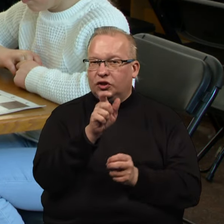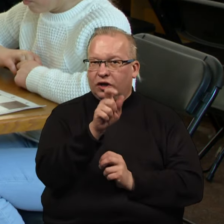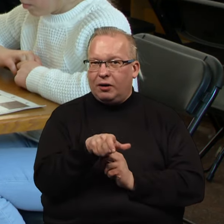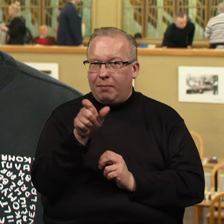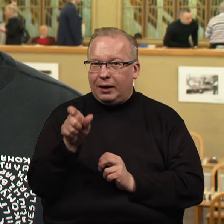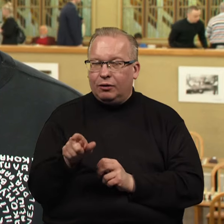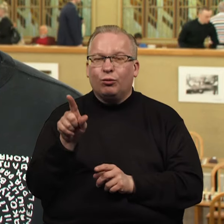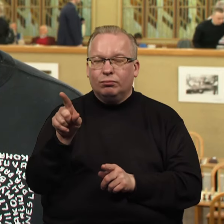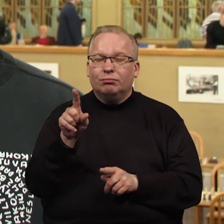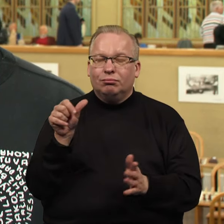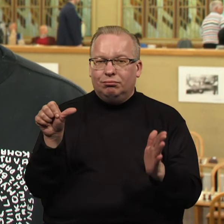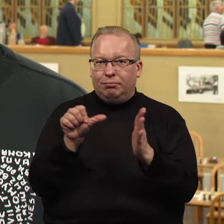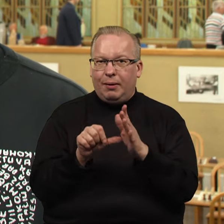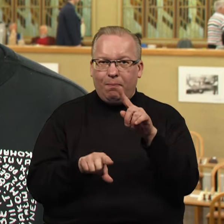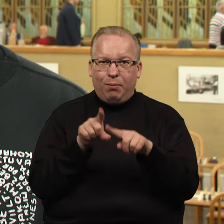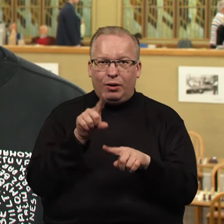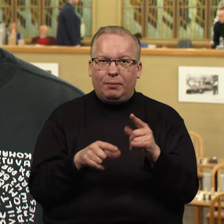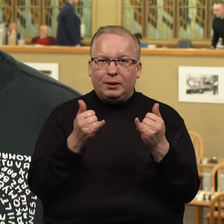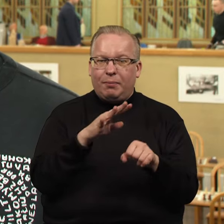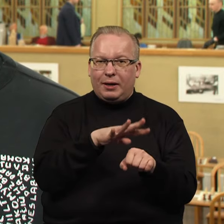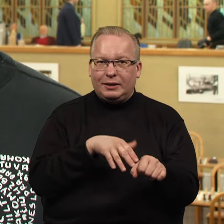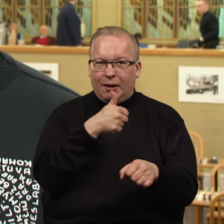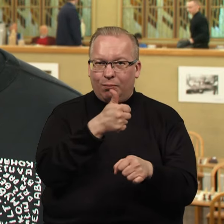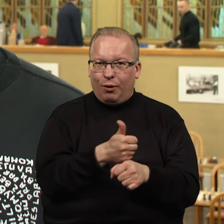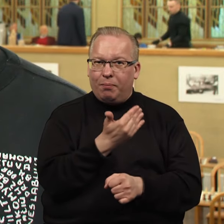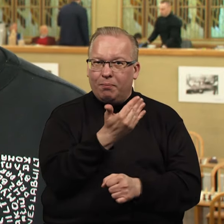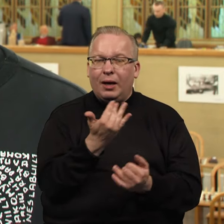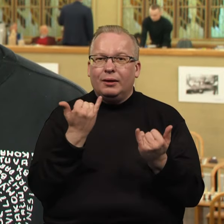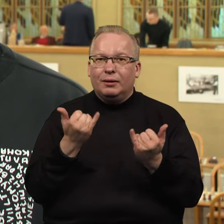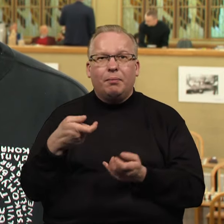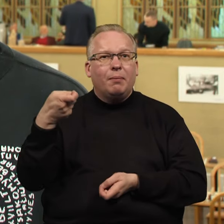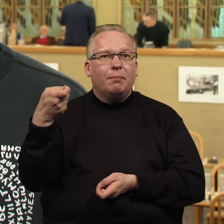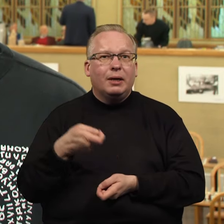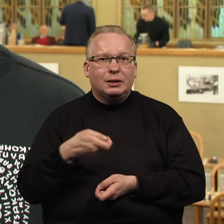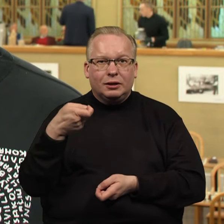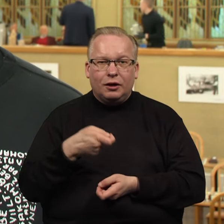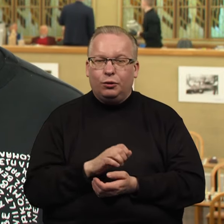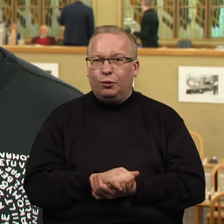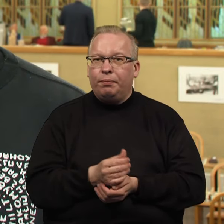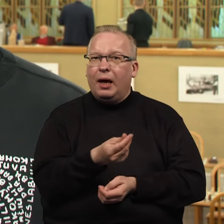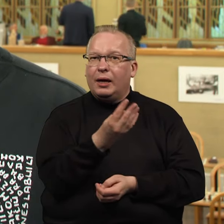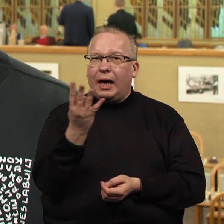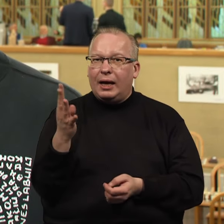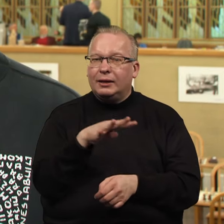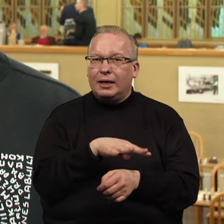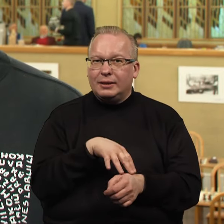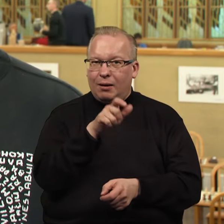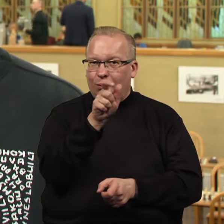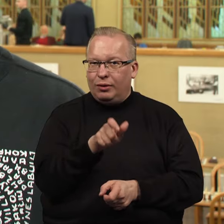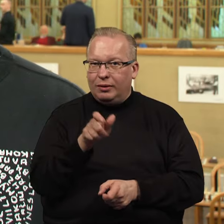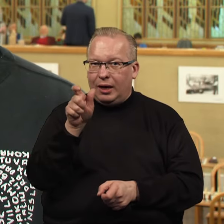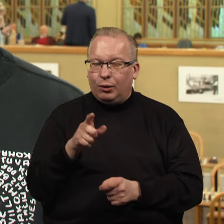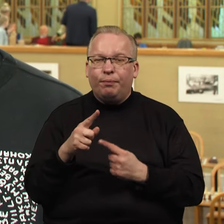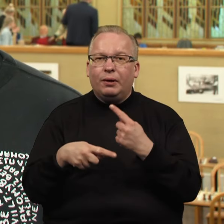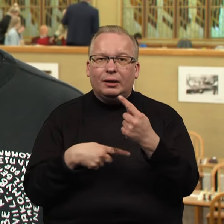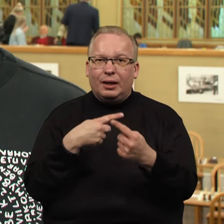politikoje, pradedant dabartinę mūsų Seimo pirmininkę, dabartinių prezidentų, keletų Seimo narių. Bet ir ta